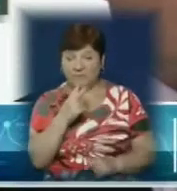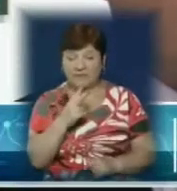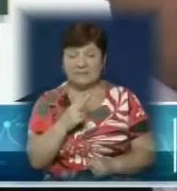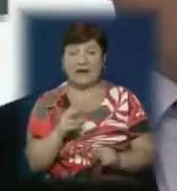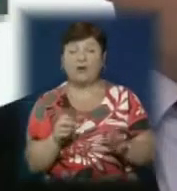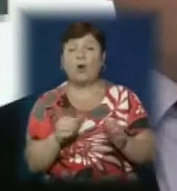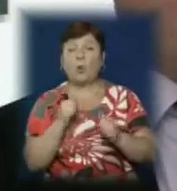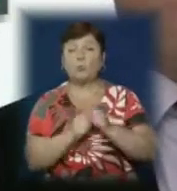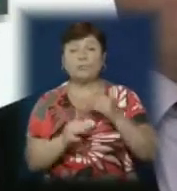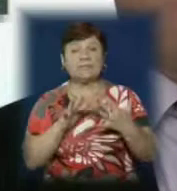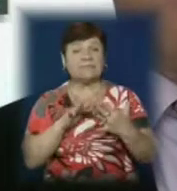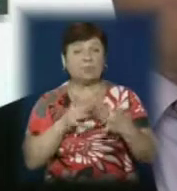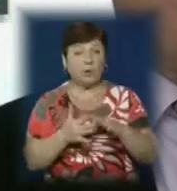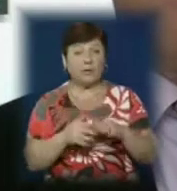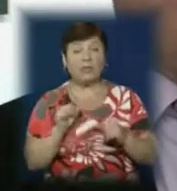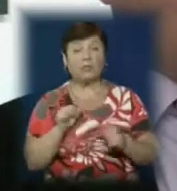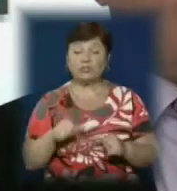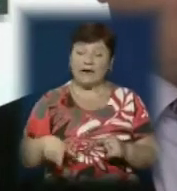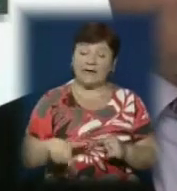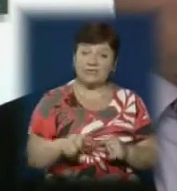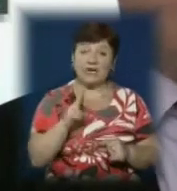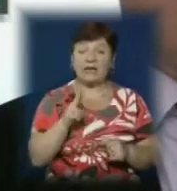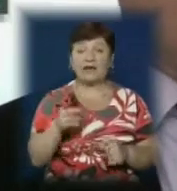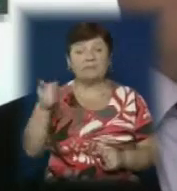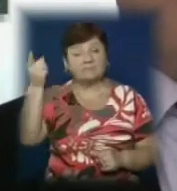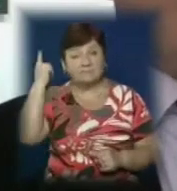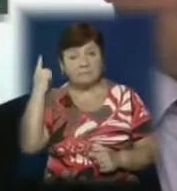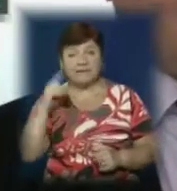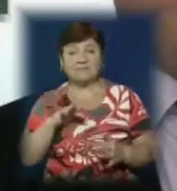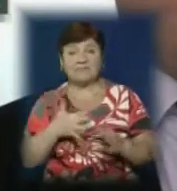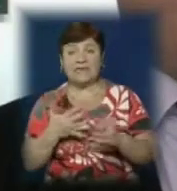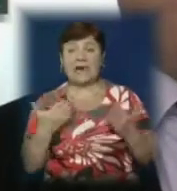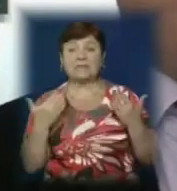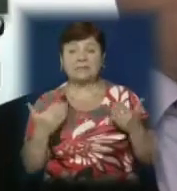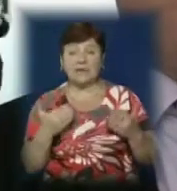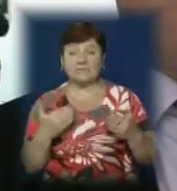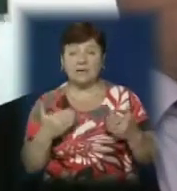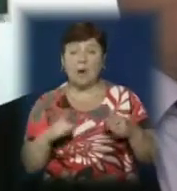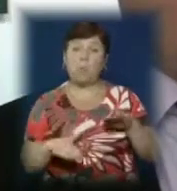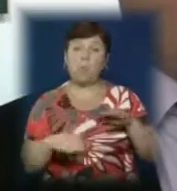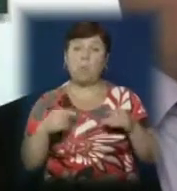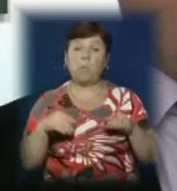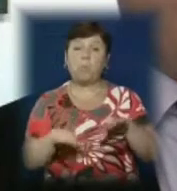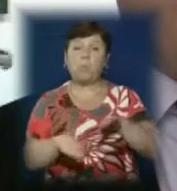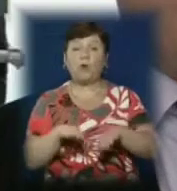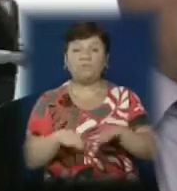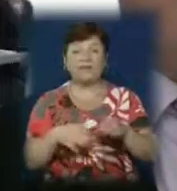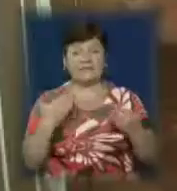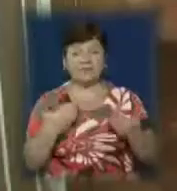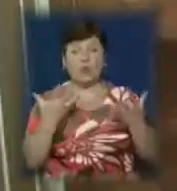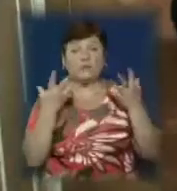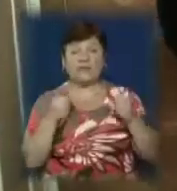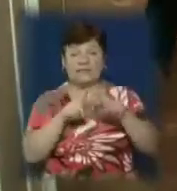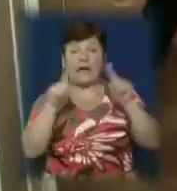село, і можна порівняти, як річка текла у іншому чи іншому селі, а зараз порівняти є сьогодення карта.